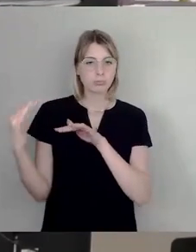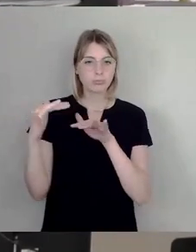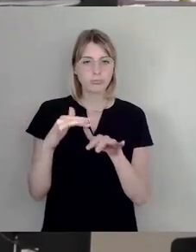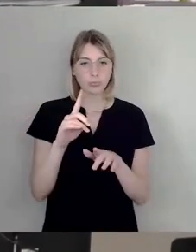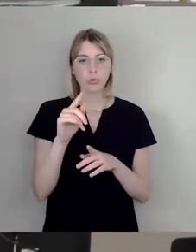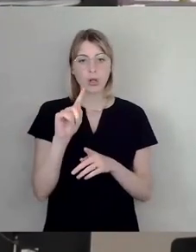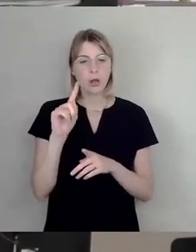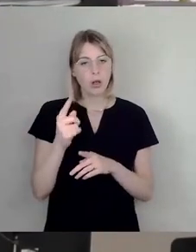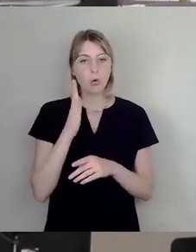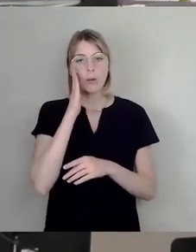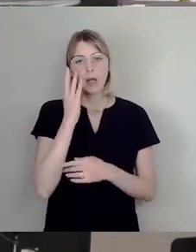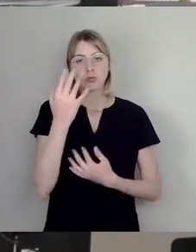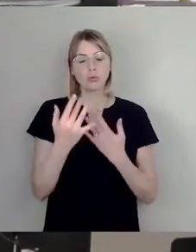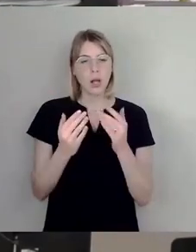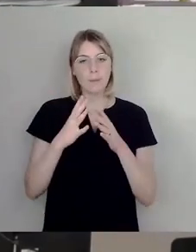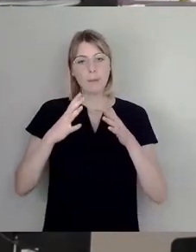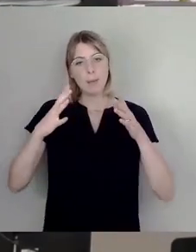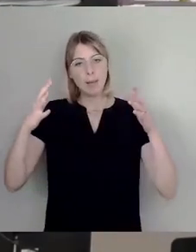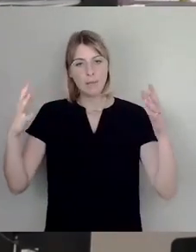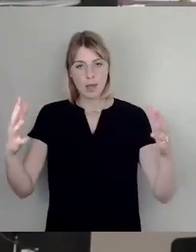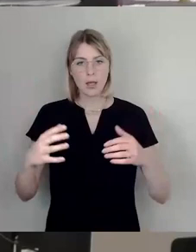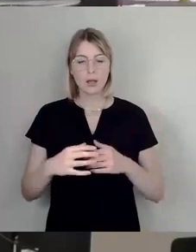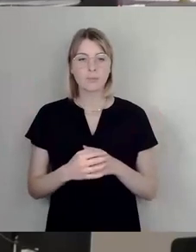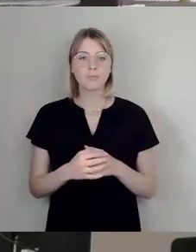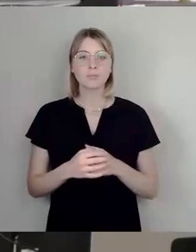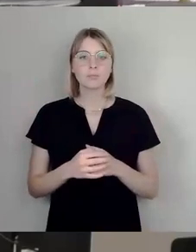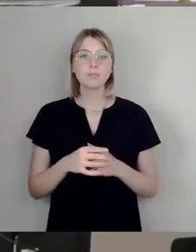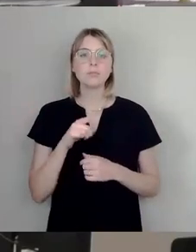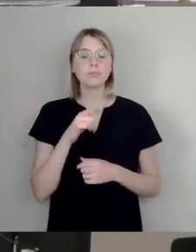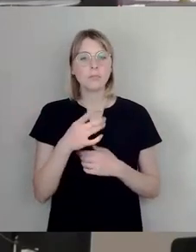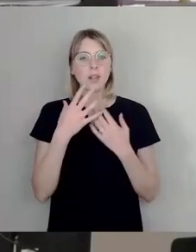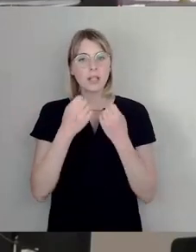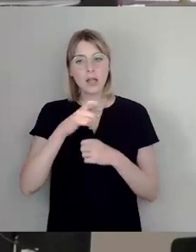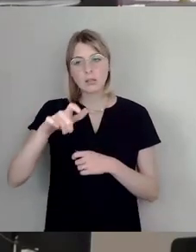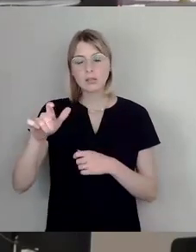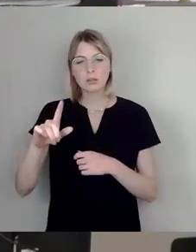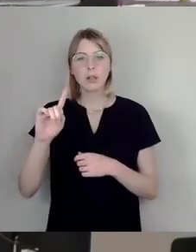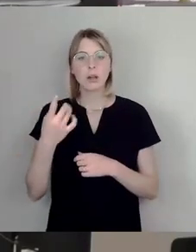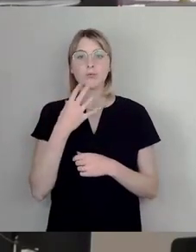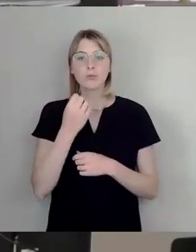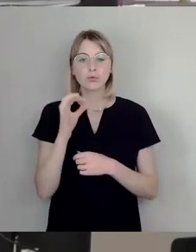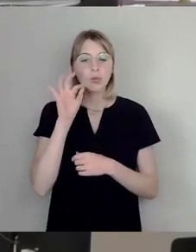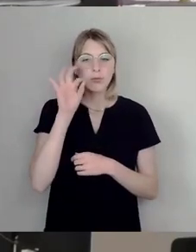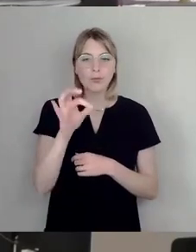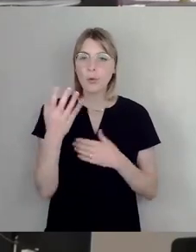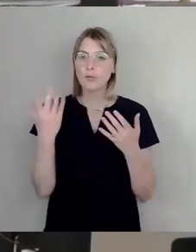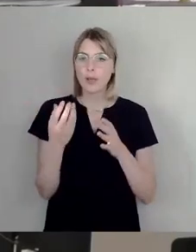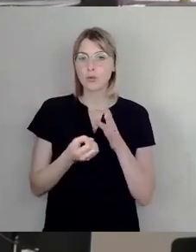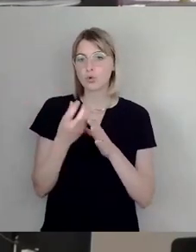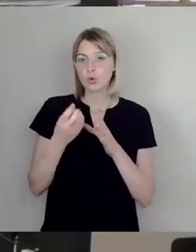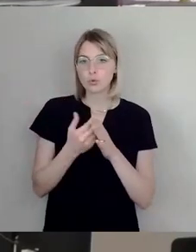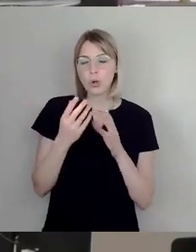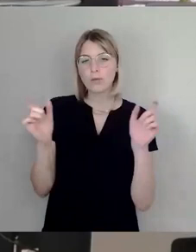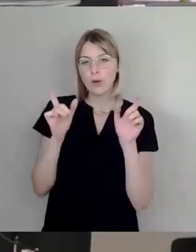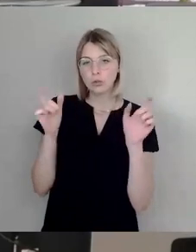und insbesondere werben wir um diese Gäste mit Kulturveranstaltungen. Wie steht es dann